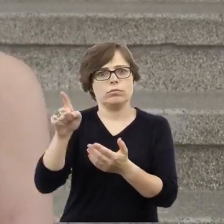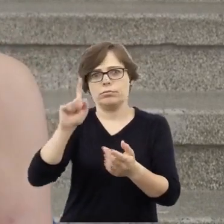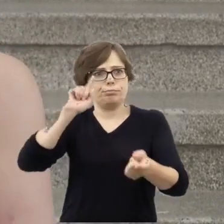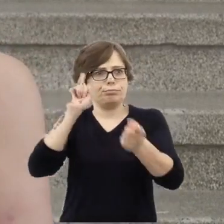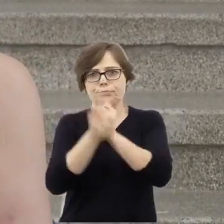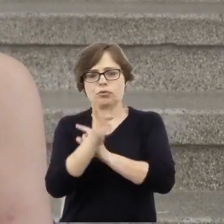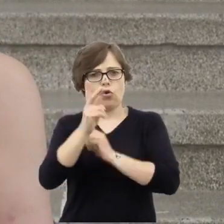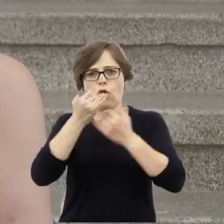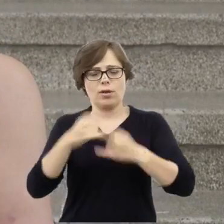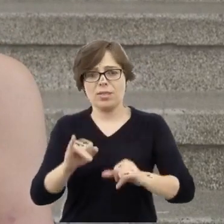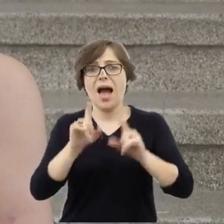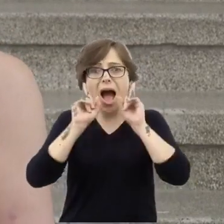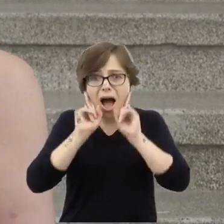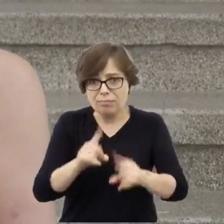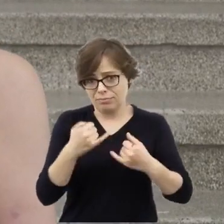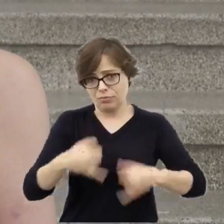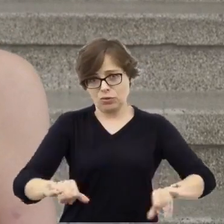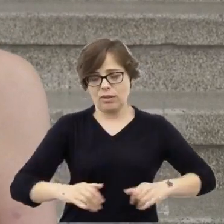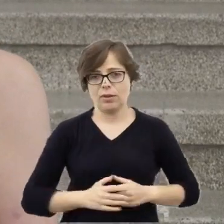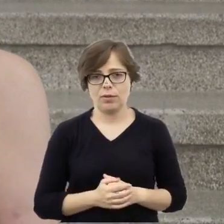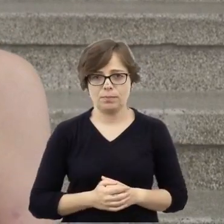naprawdę byli.